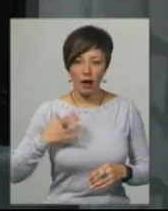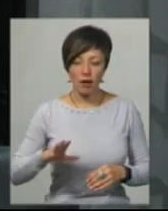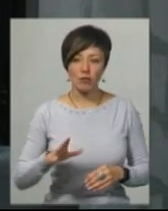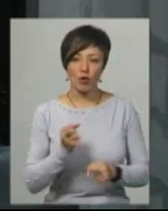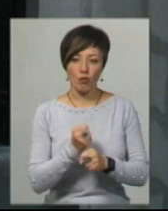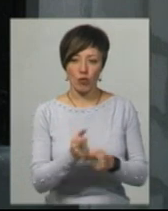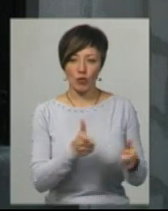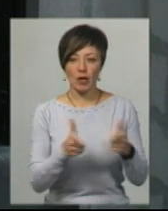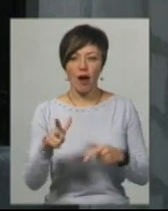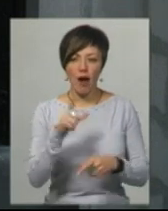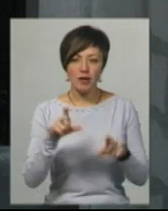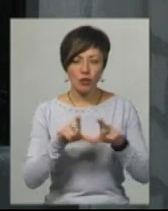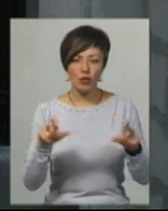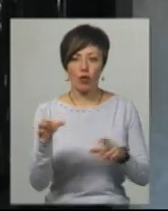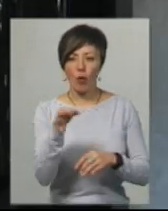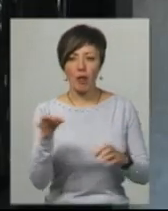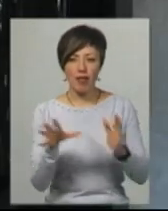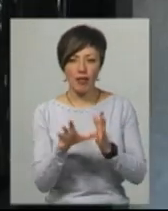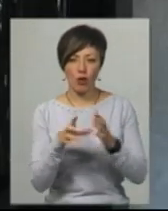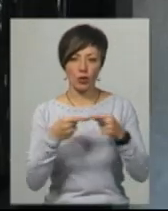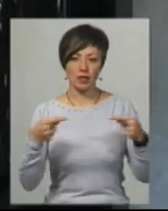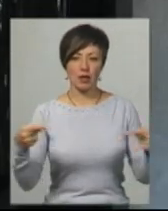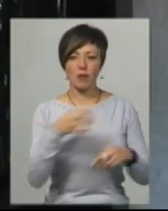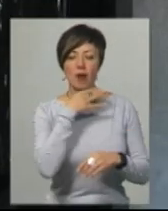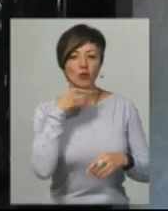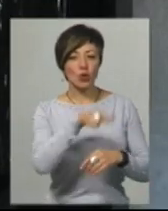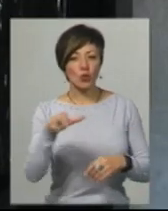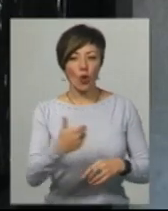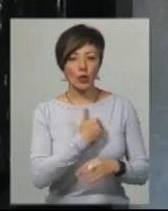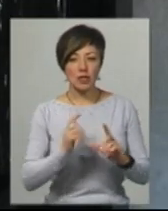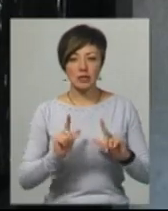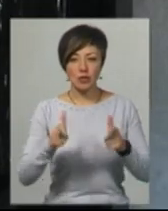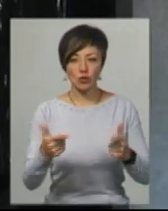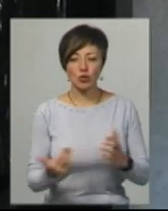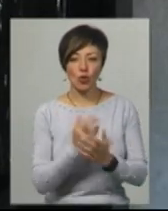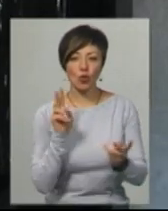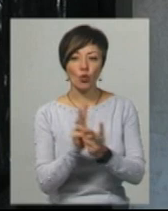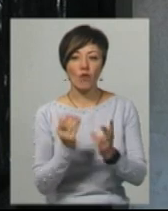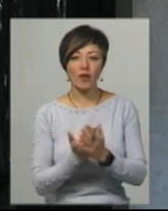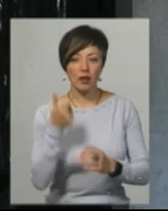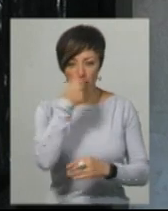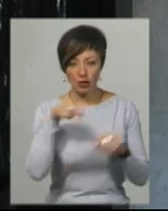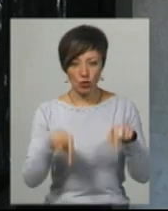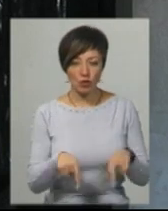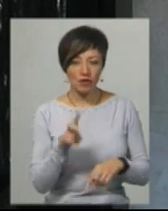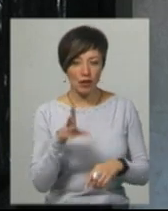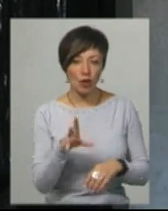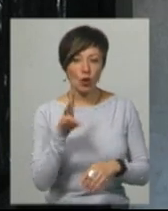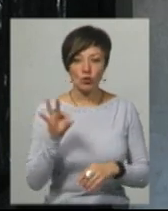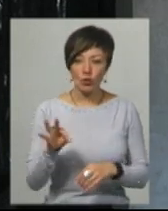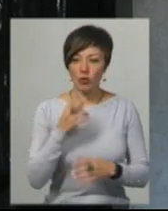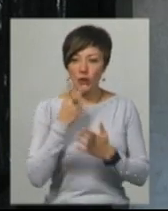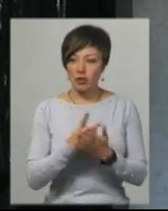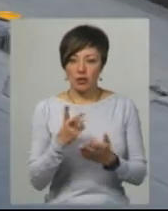роботи, газконтори, облнерго і так далі. Дуже багато людей хотіли заїхати вже зустрічати Новий рік тут в квартирах, але, як